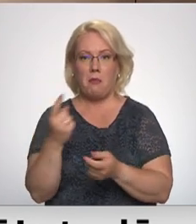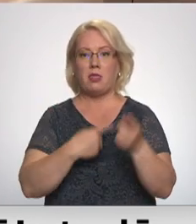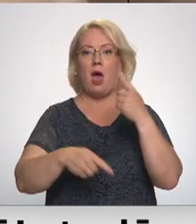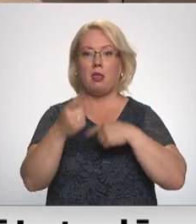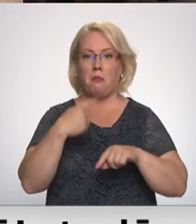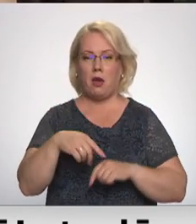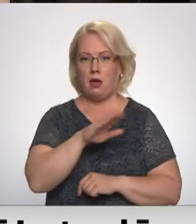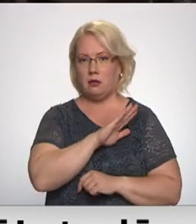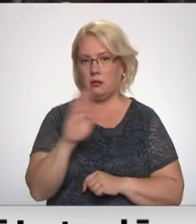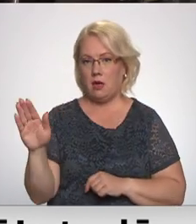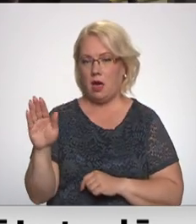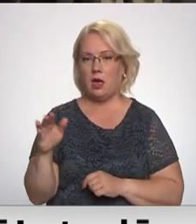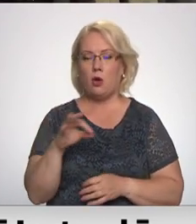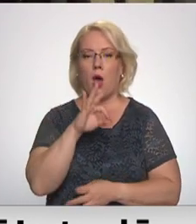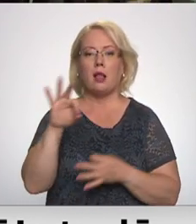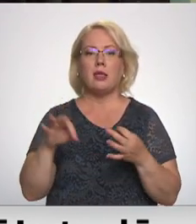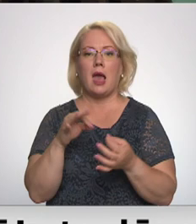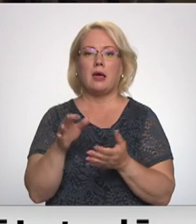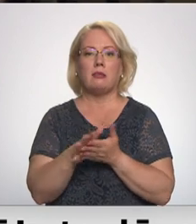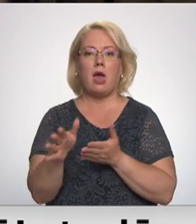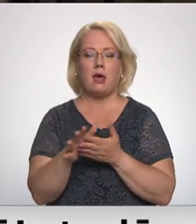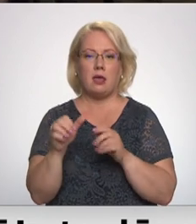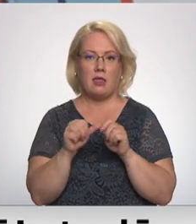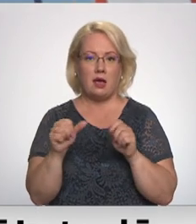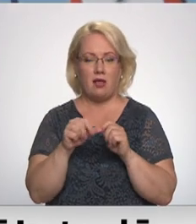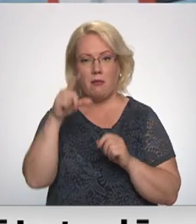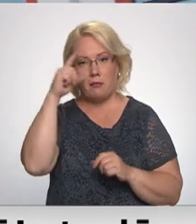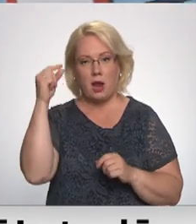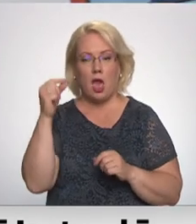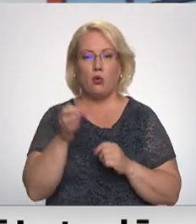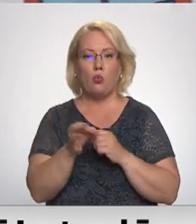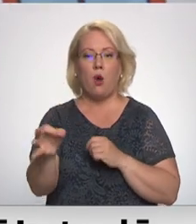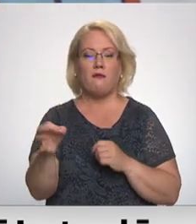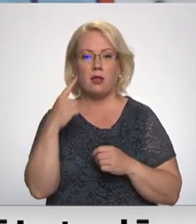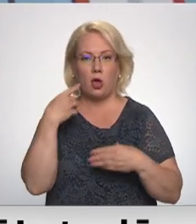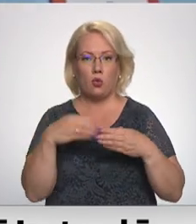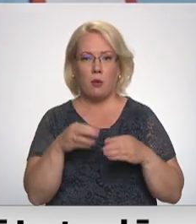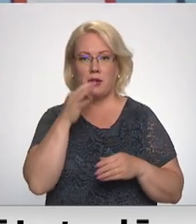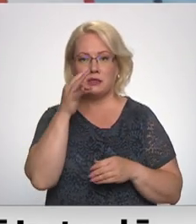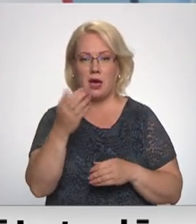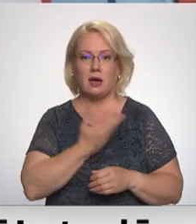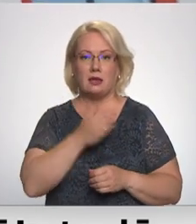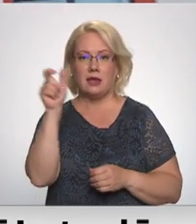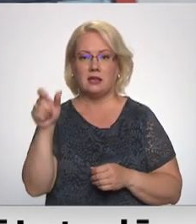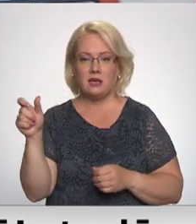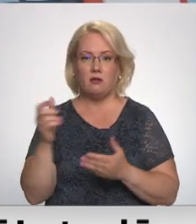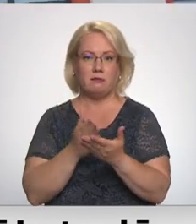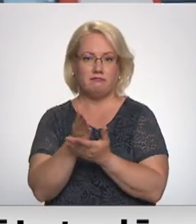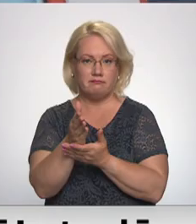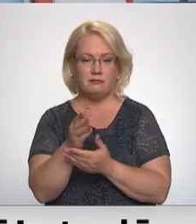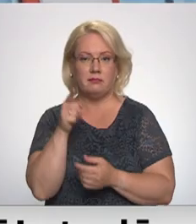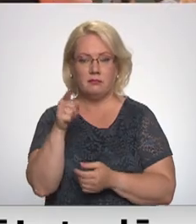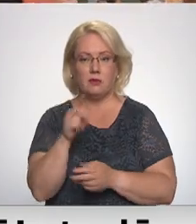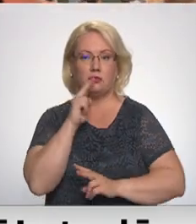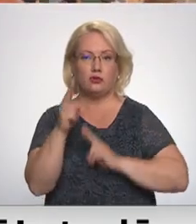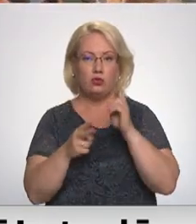ceļā nē. Lieki tērējo degvielu. Tikmēr preļu novada domē norāda, iedzīvotāji vēršas pie tās, sūdzoties,